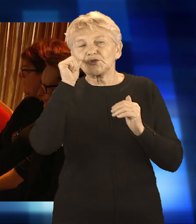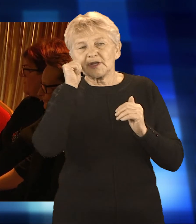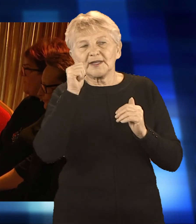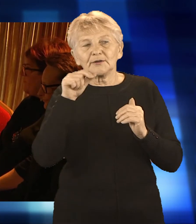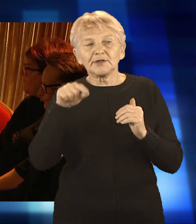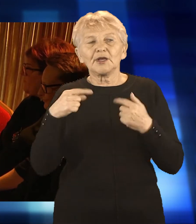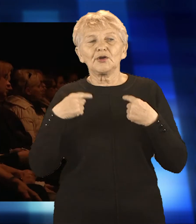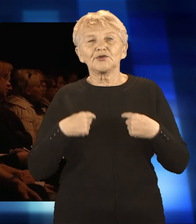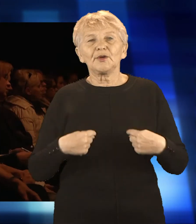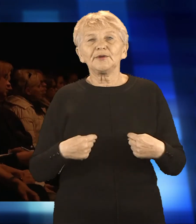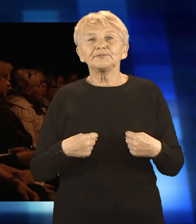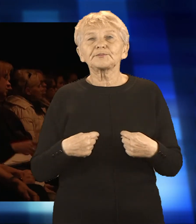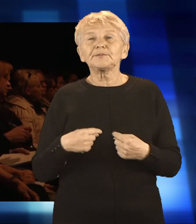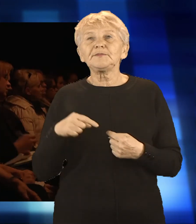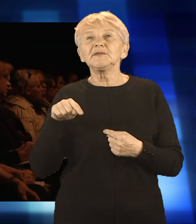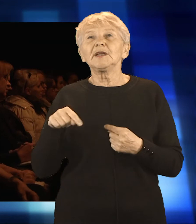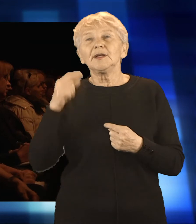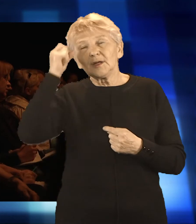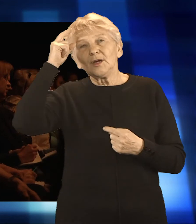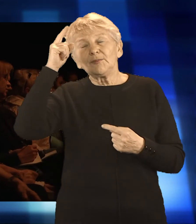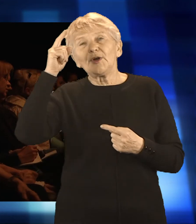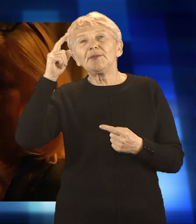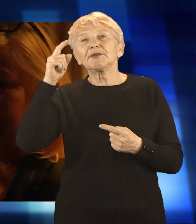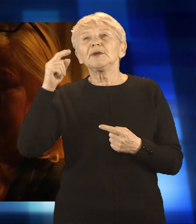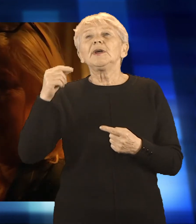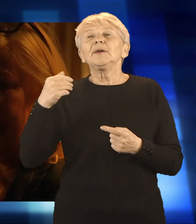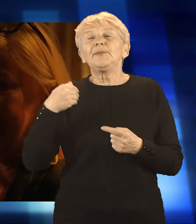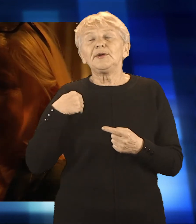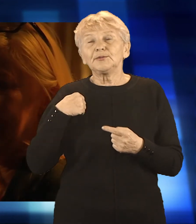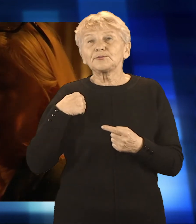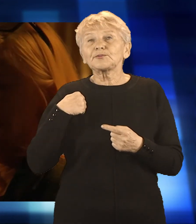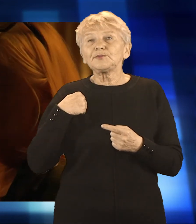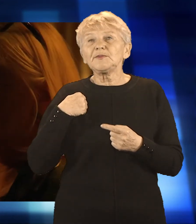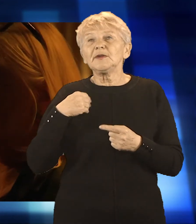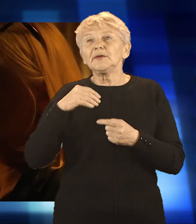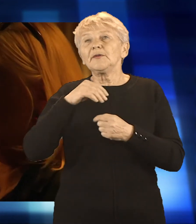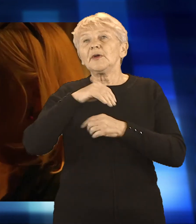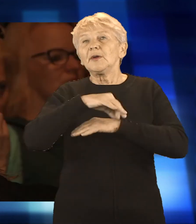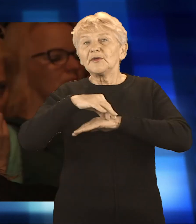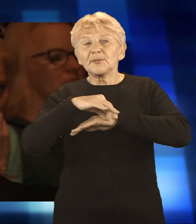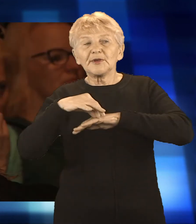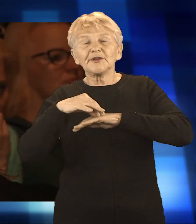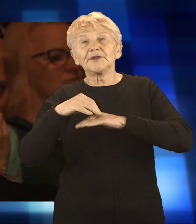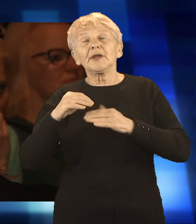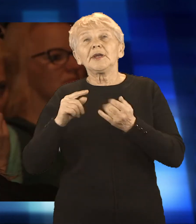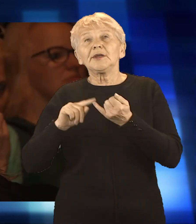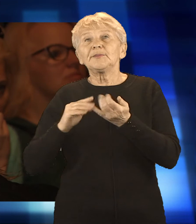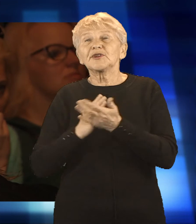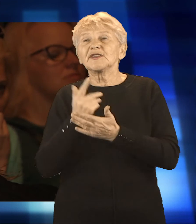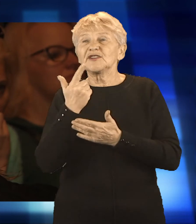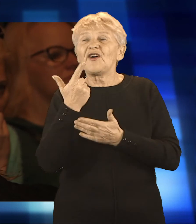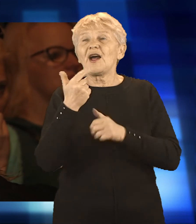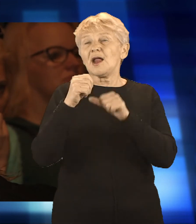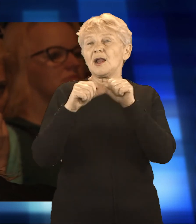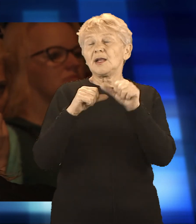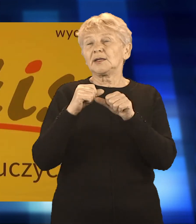Autyzm Codzienność. Dzięki tej inicjatywie Regionalnego Ośrodka Metodyczno-Edukacyjnego METIS przez niemal dwa lata nauczyciele